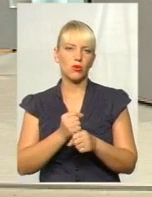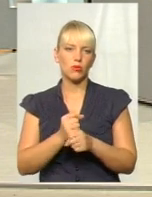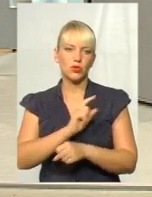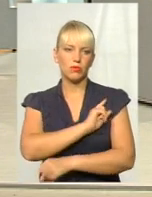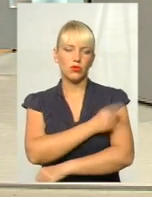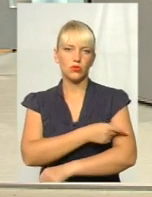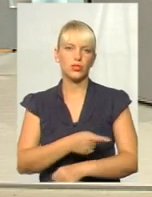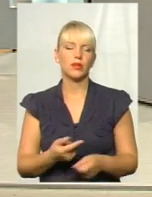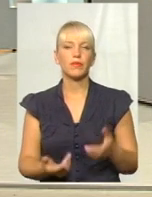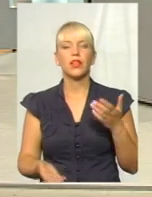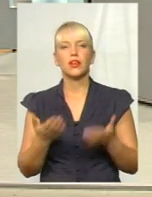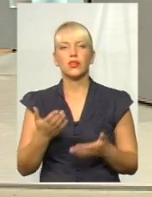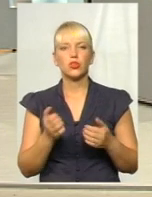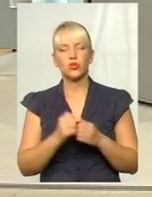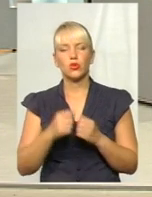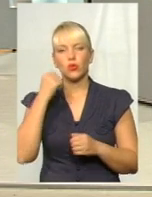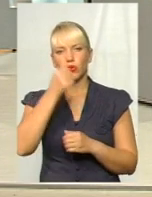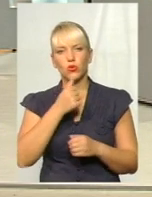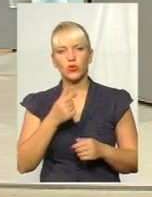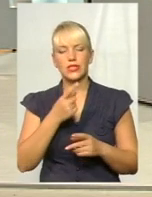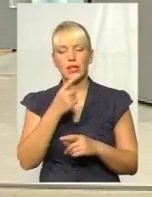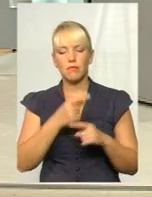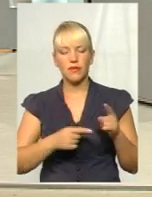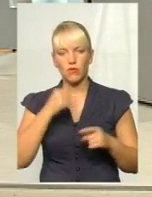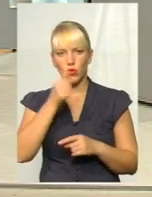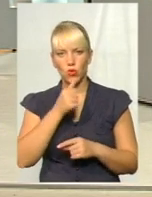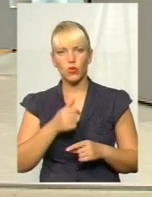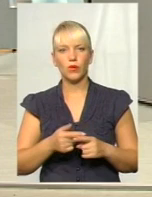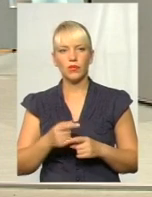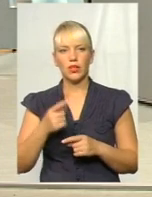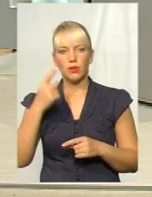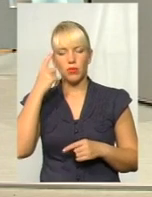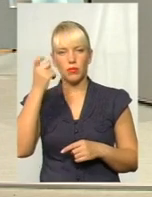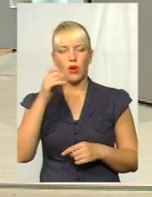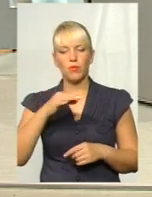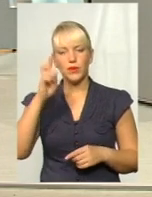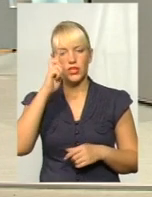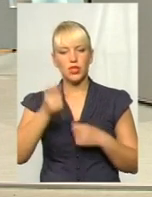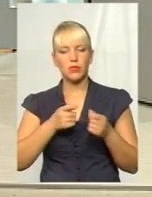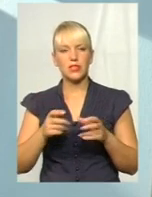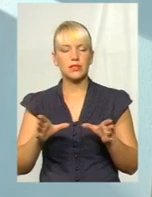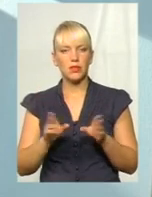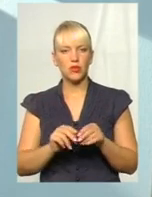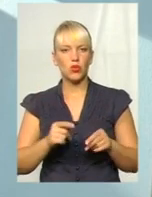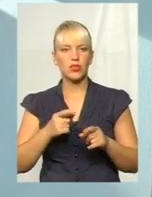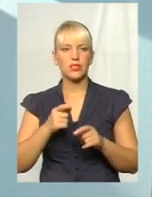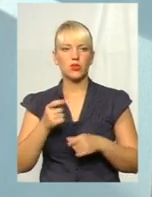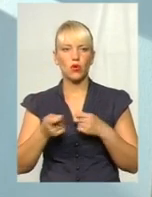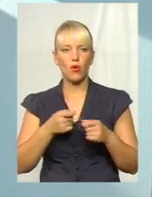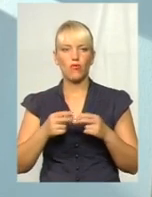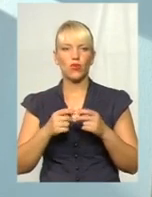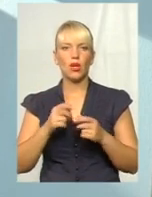потужна. Щороку, за півроку, за більше, попереджає облдержадміністрація спільно з торговою промисловою палатою